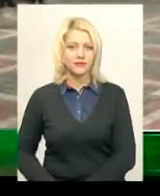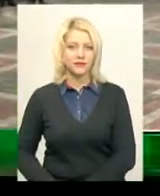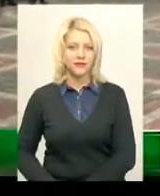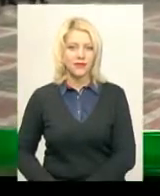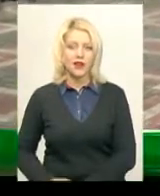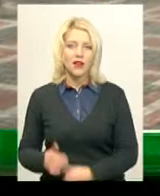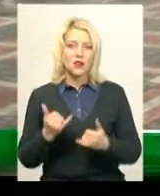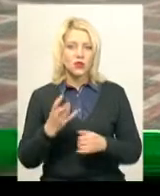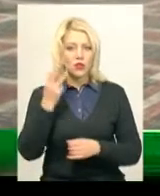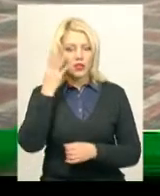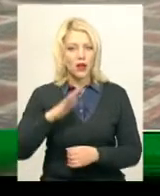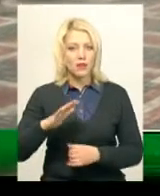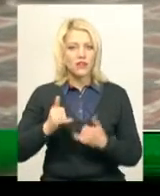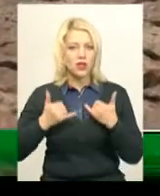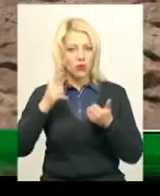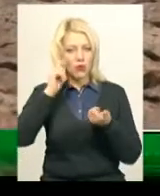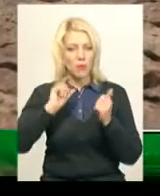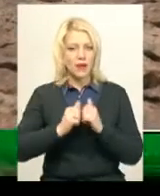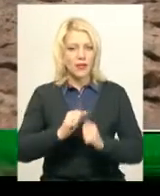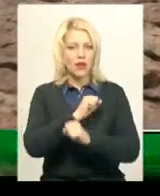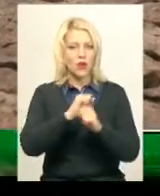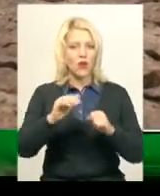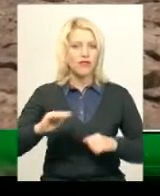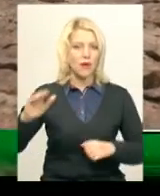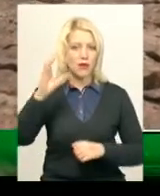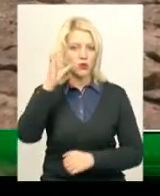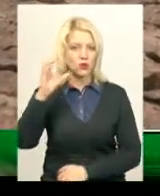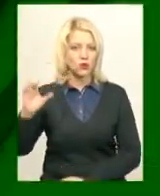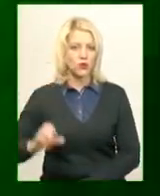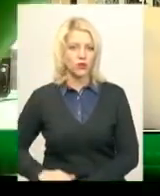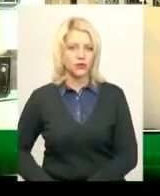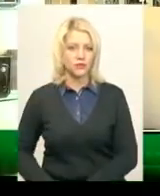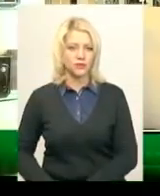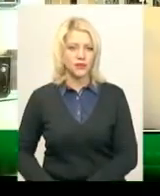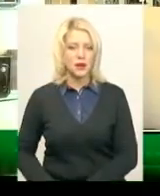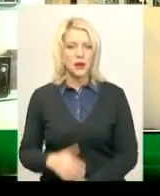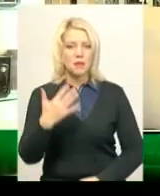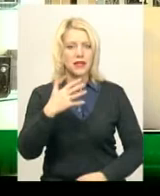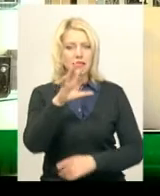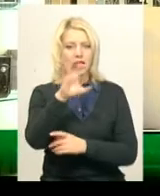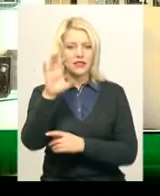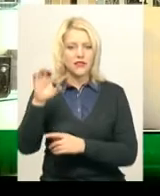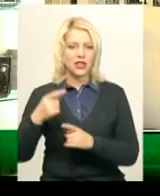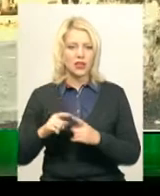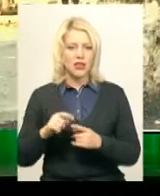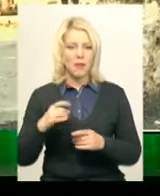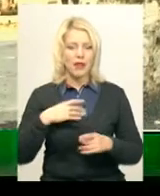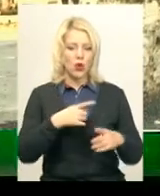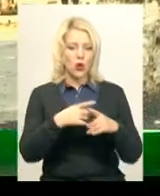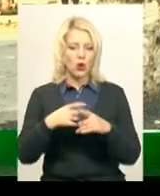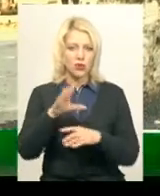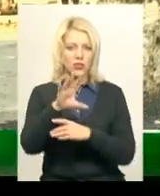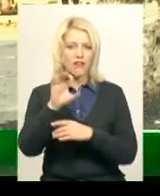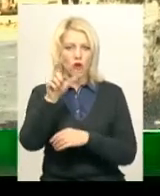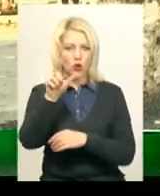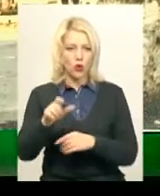Сьогодні на Хмельниччині вшановували пам'ять героїв Небесної Сотні. 50 світлин експонує білоруський фотограф Олександр